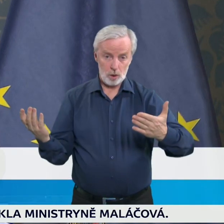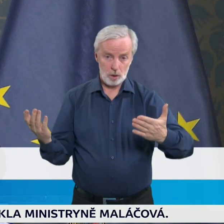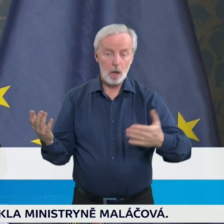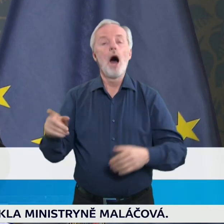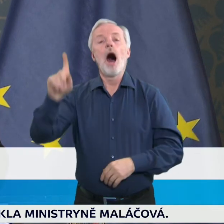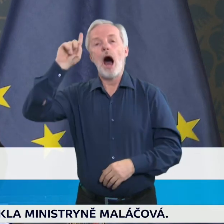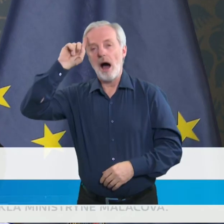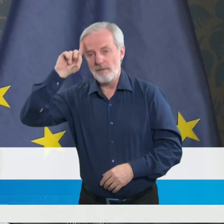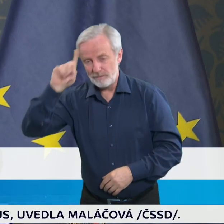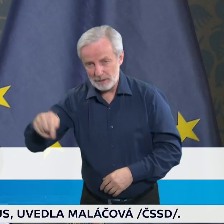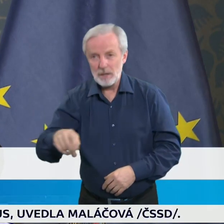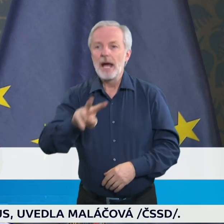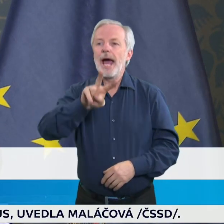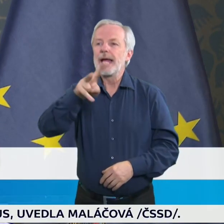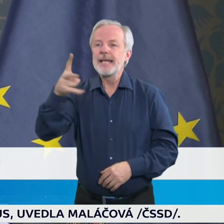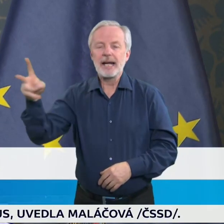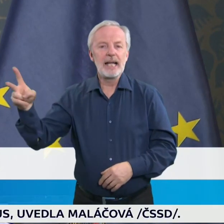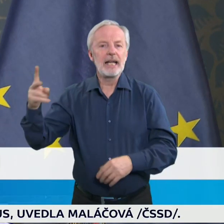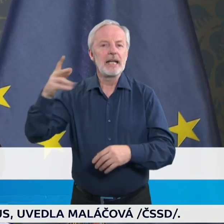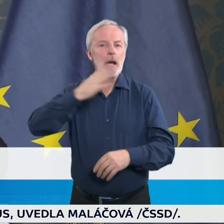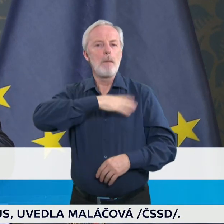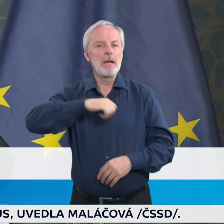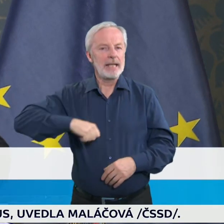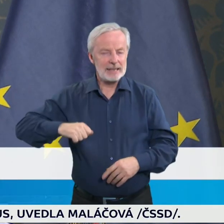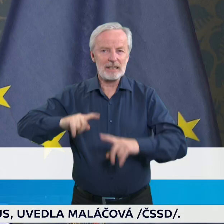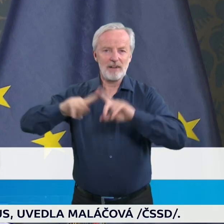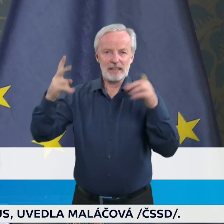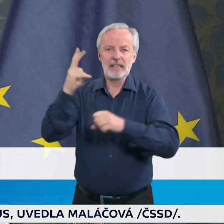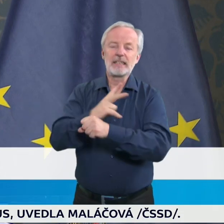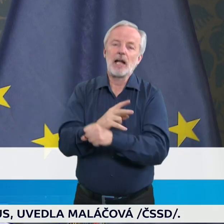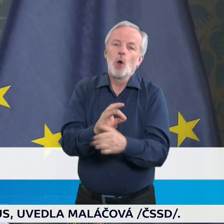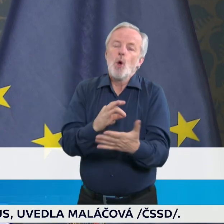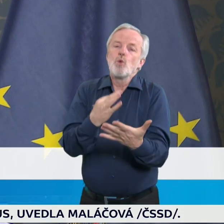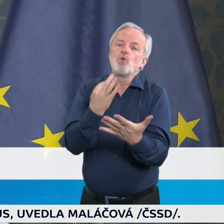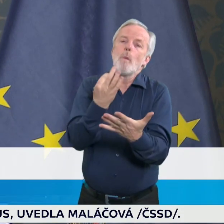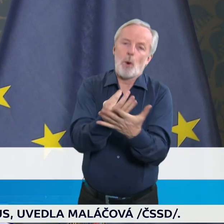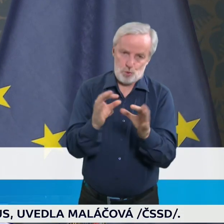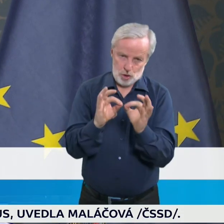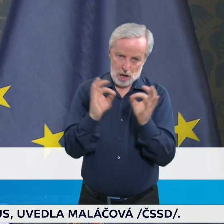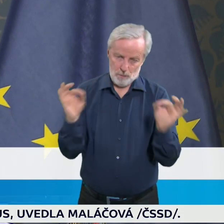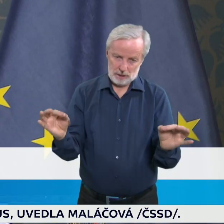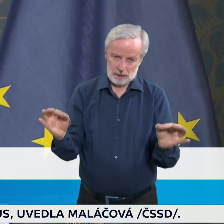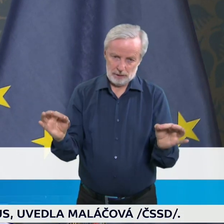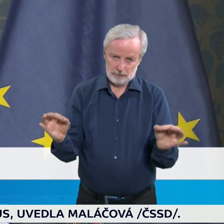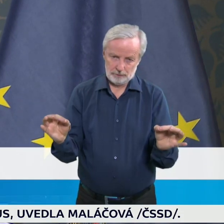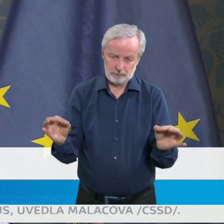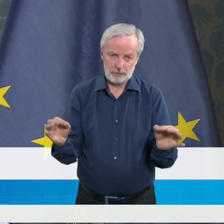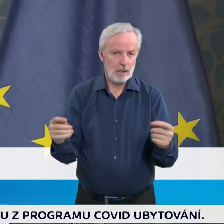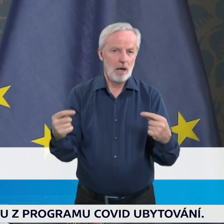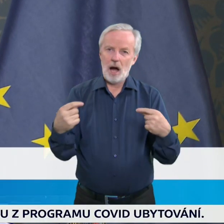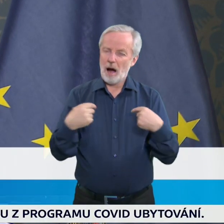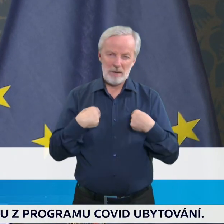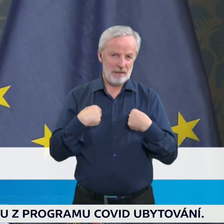ministerstva některých zemí, doporučila určitá omezení. My zde touto cestou jít